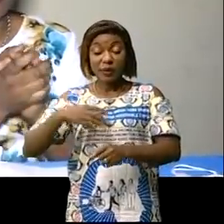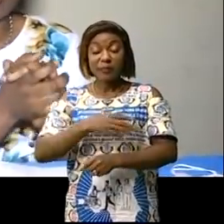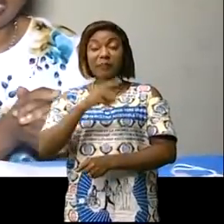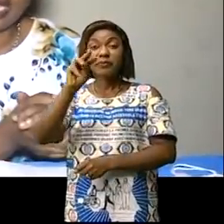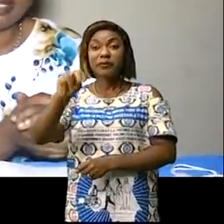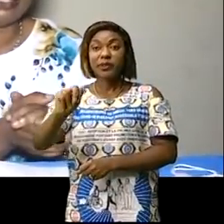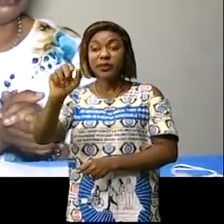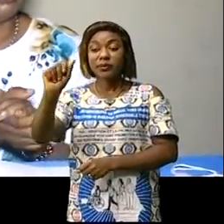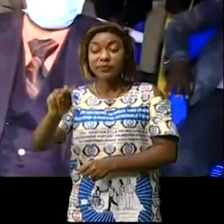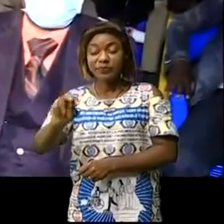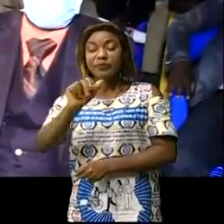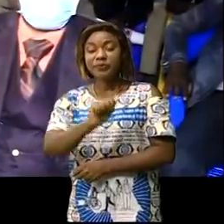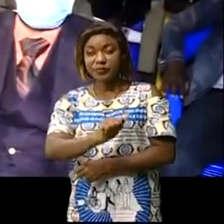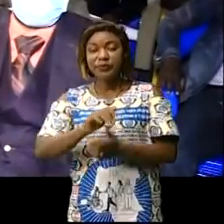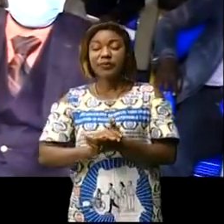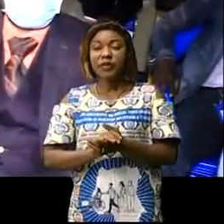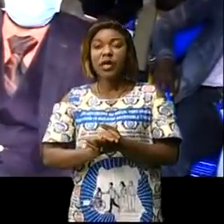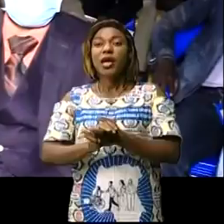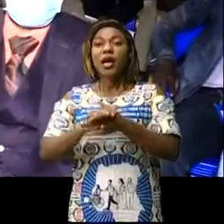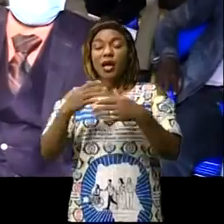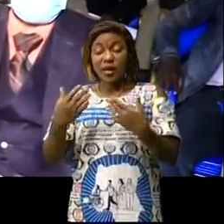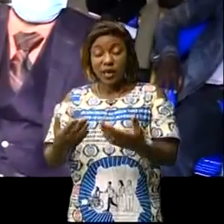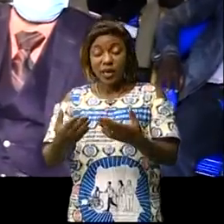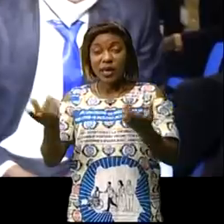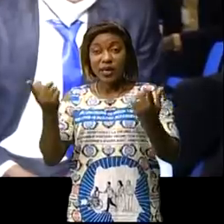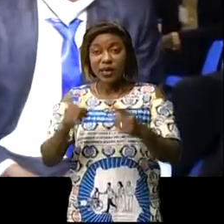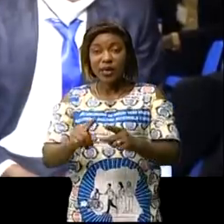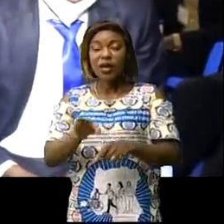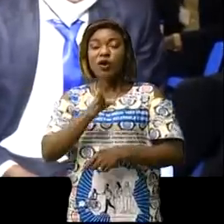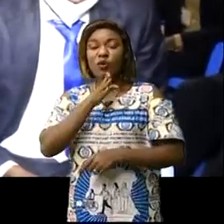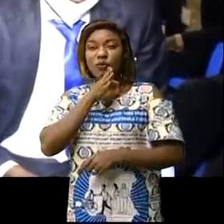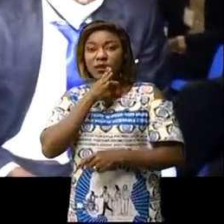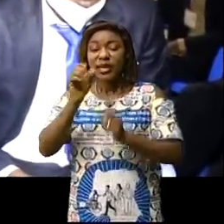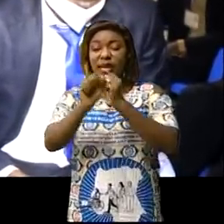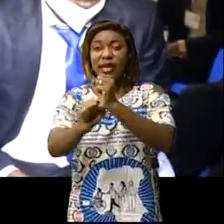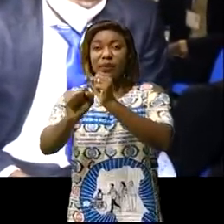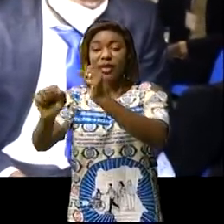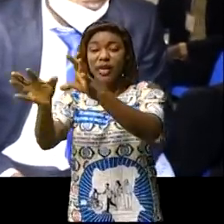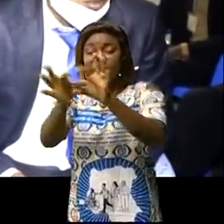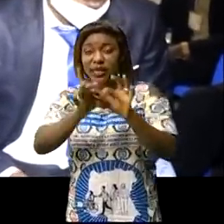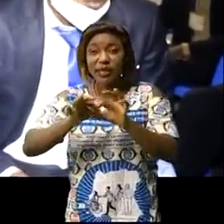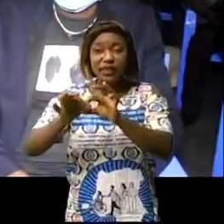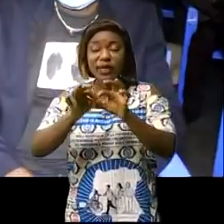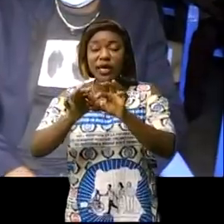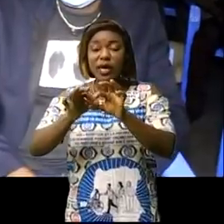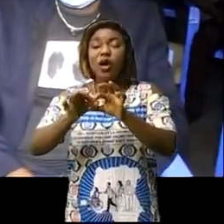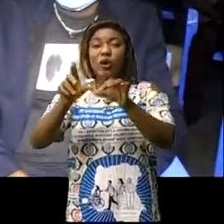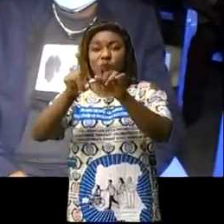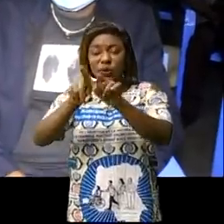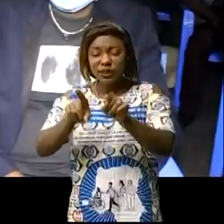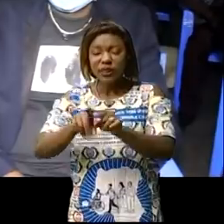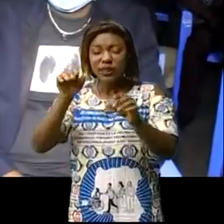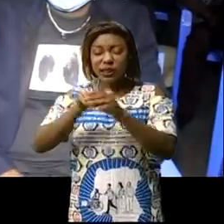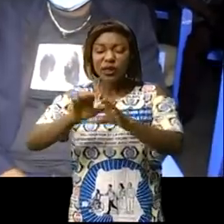est la notabilité de cette agglomération rurale. Un toile de fond, la pérennisation de la campagne de l'unité et la cohésion nationale dans le reste du